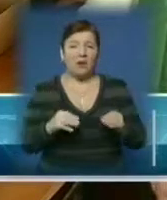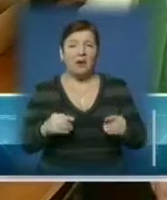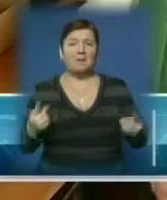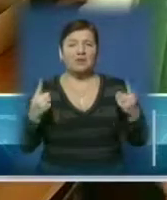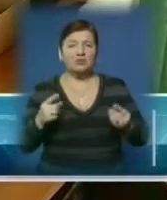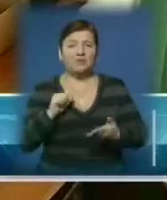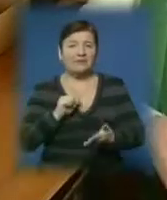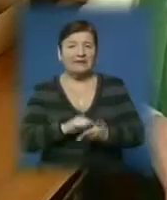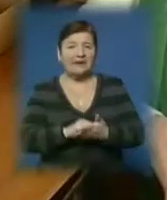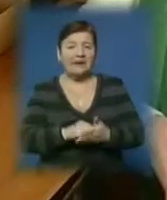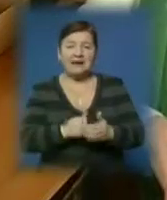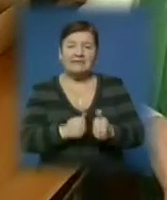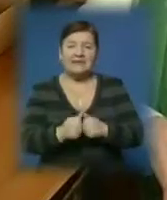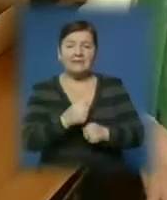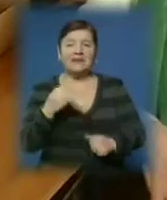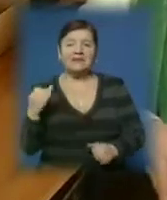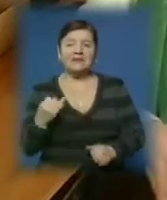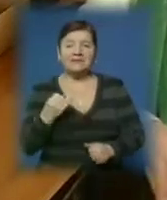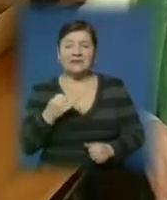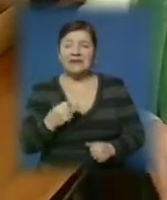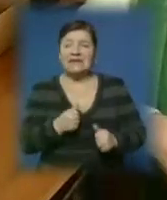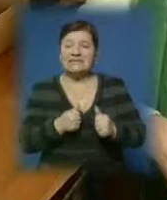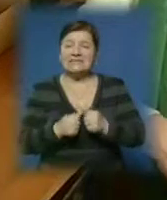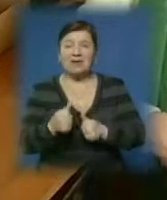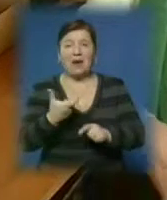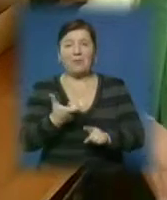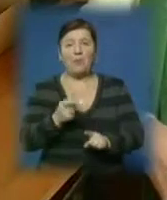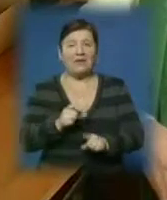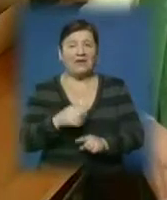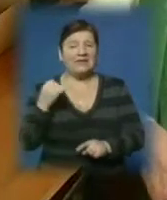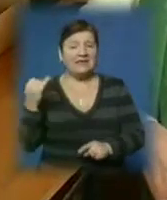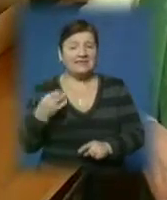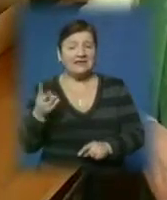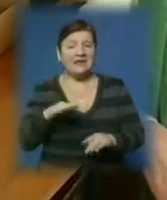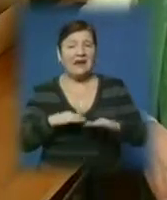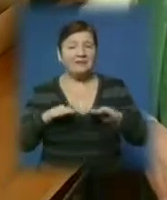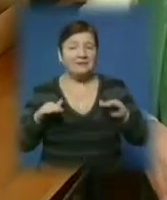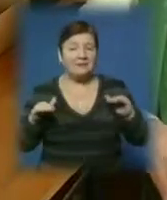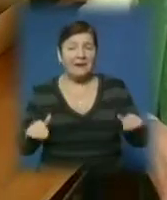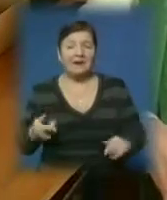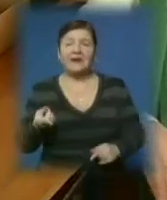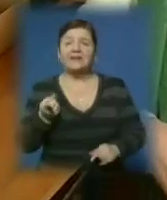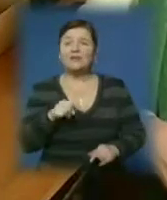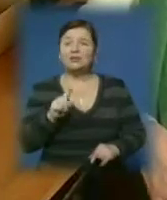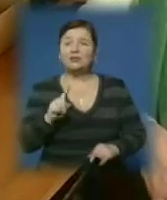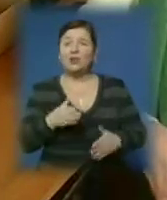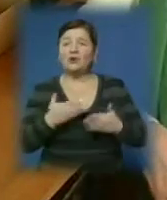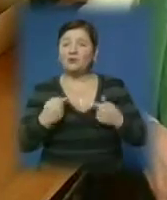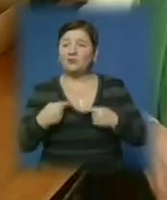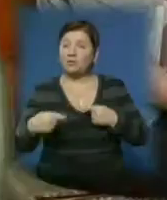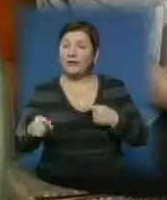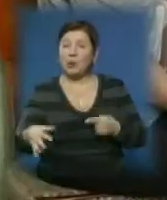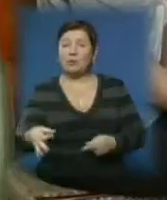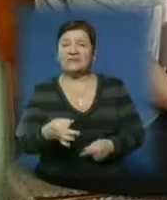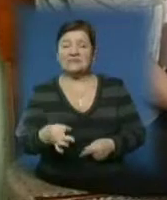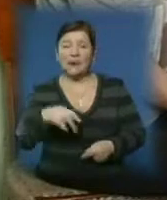виборати найнтересніше, виборати найнтересніших дітей і того, що немає в інших областях.